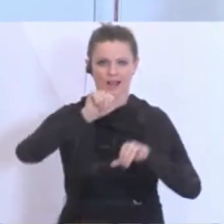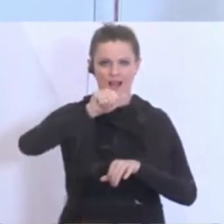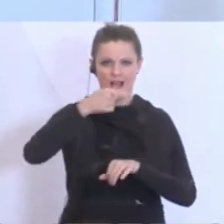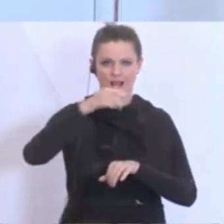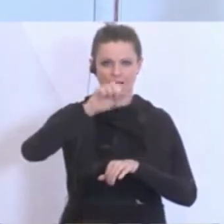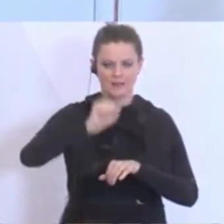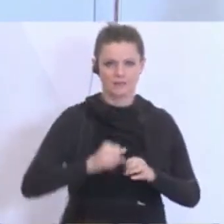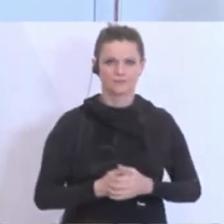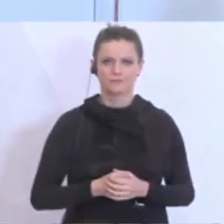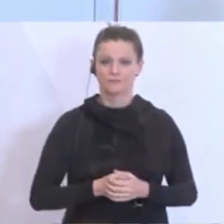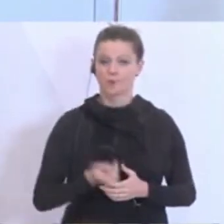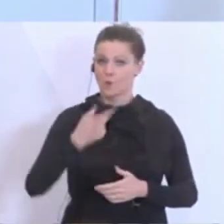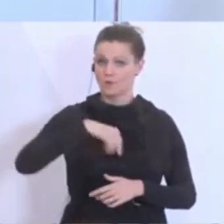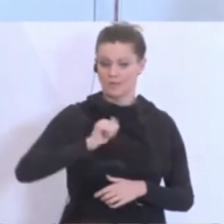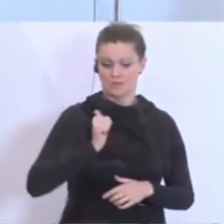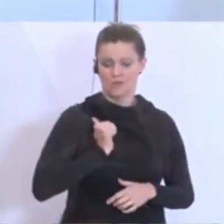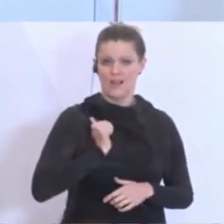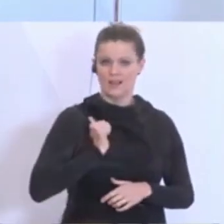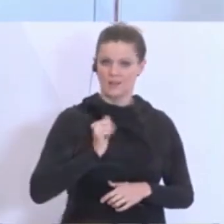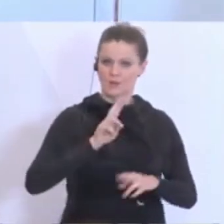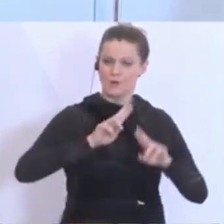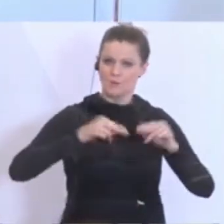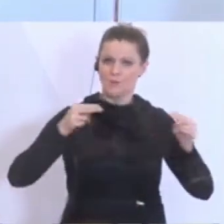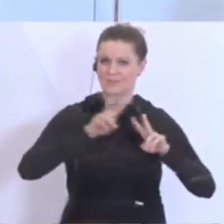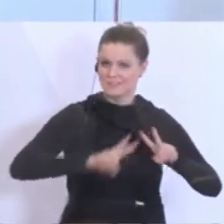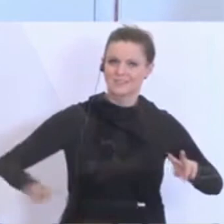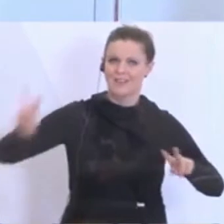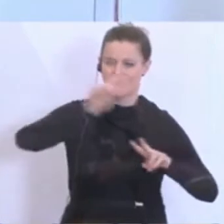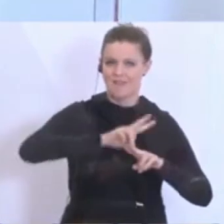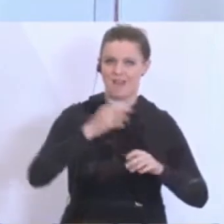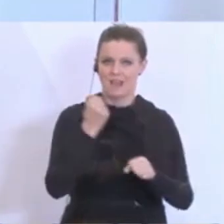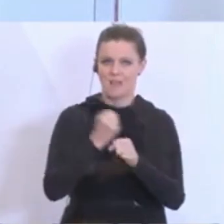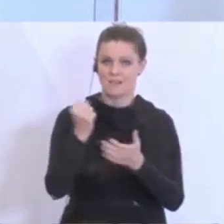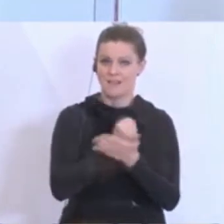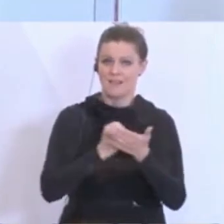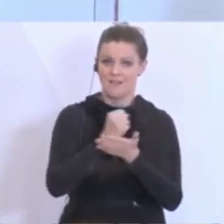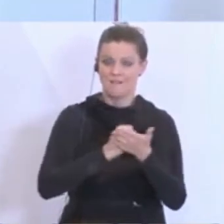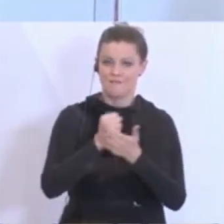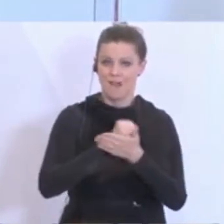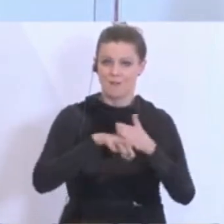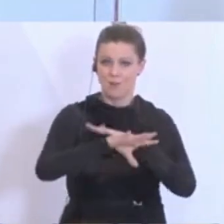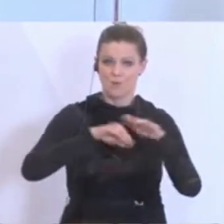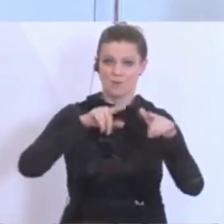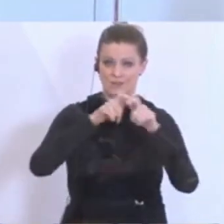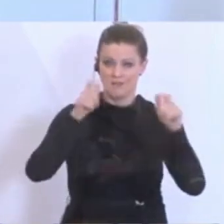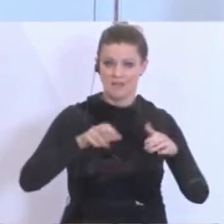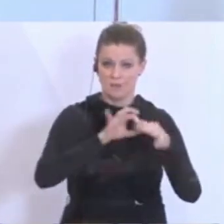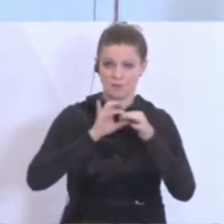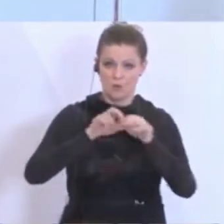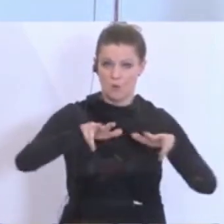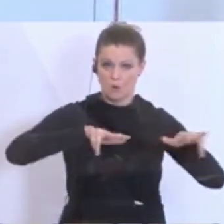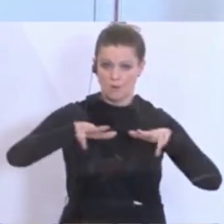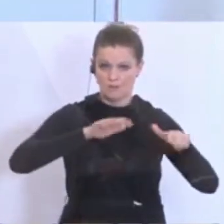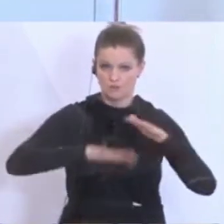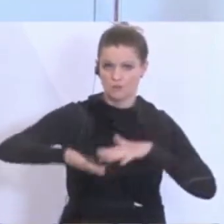arbeiten unsere Soldaten bundesweit bei Pharmaunternehmen im logistischen Bereich, die gerade stark gefordert sind und